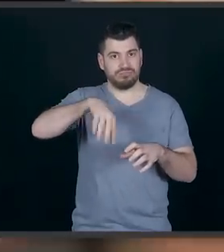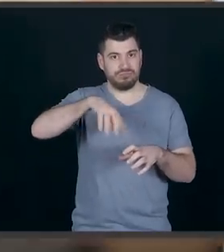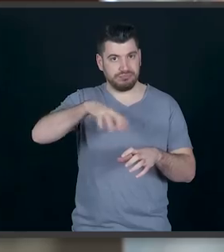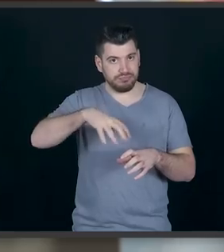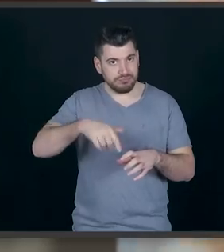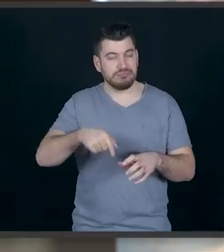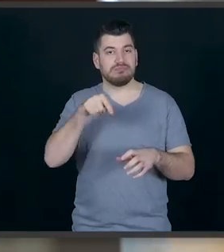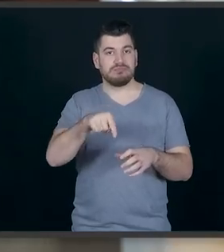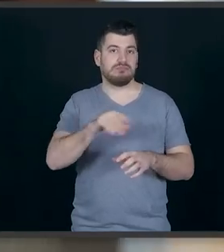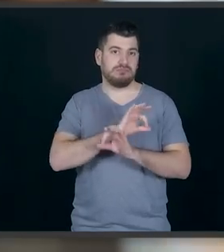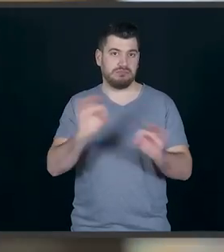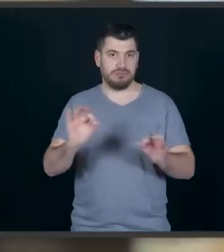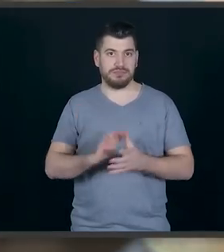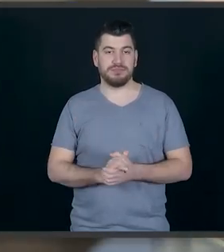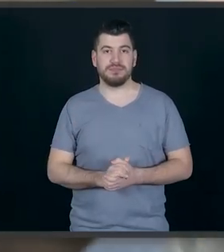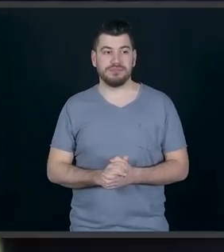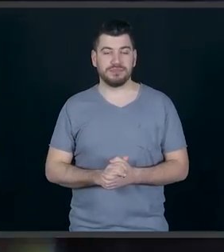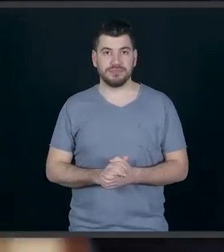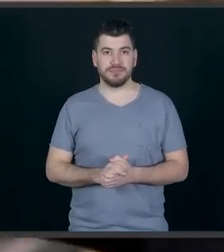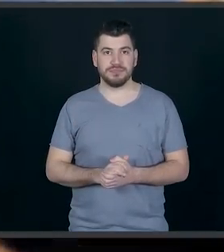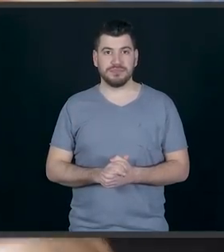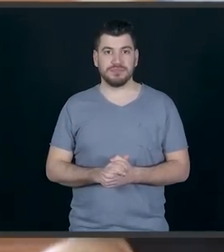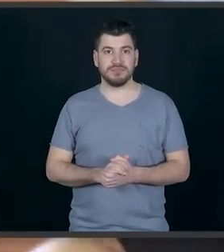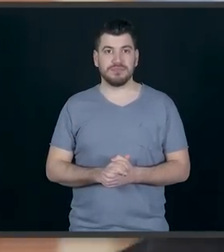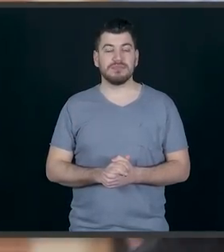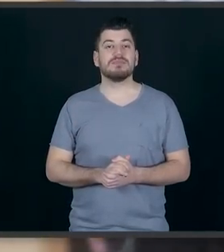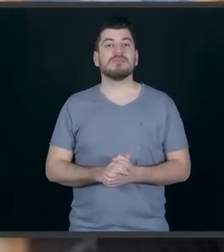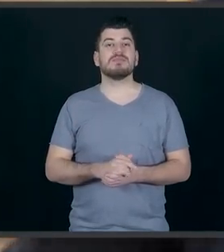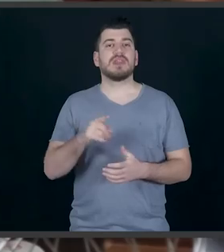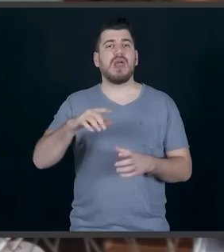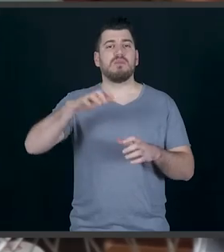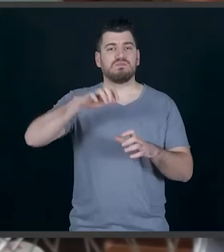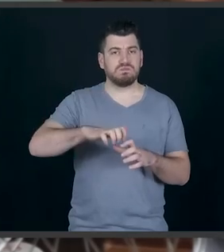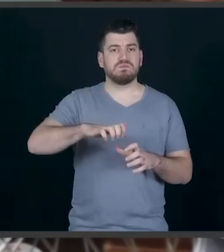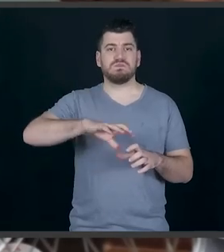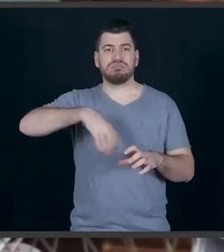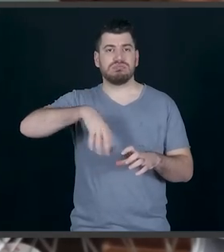μπισκότα. Τα ρίχνουμε μέσα στο μίξερ. Και τρύπουμε πάρα πολύ καλά.